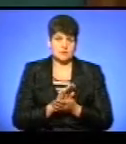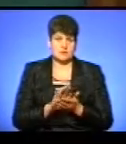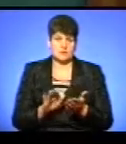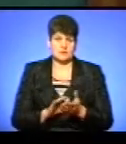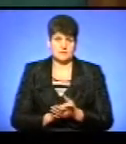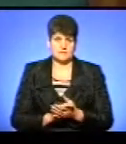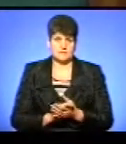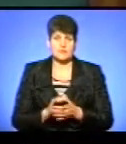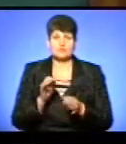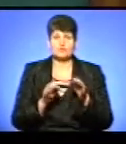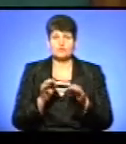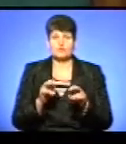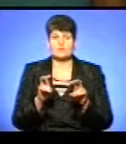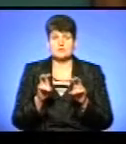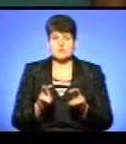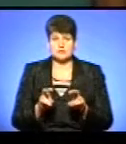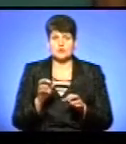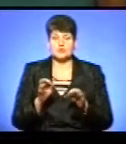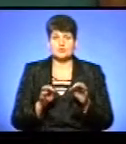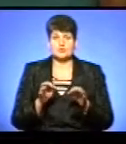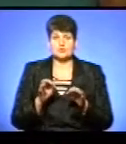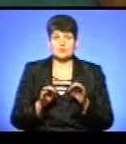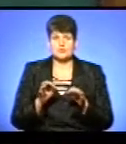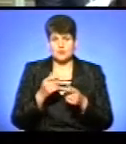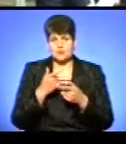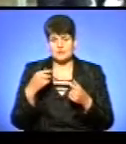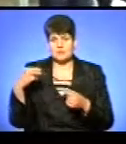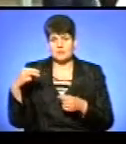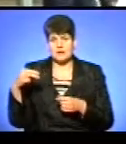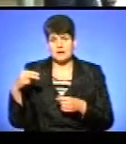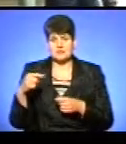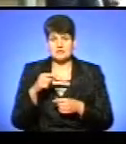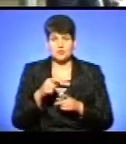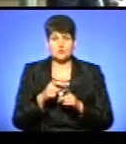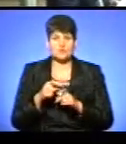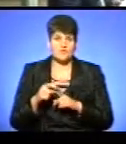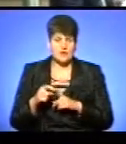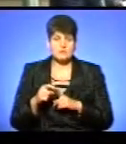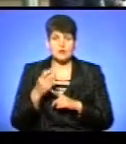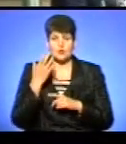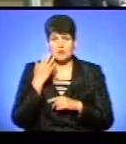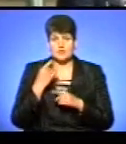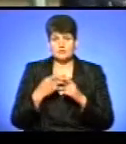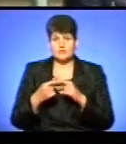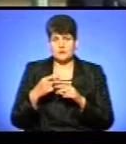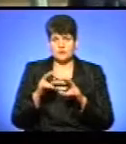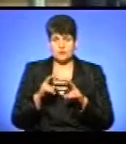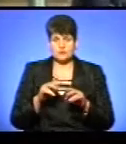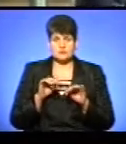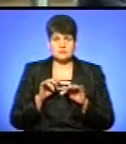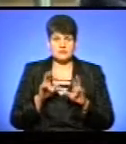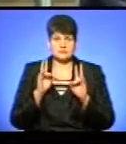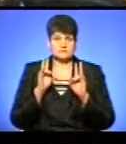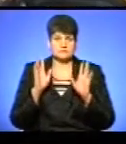У судовому засіданні суддя Любомир Базан оголосив перерву. За його словами, коли повернуться до розгляду справи,